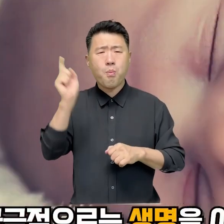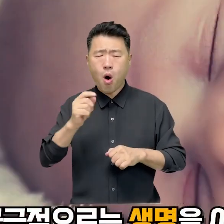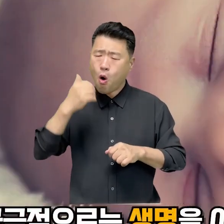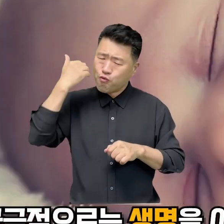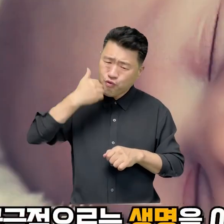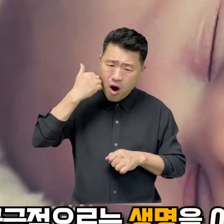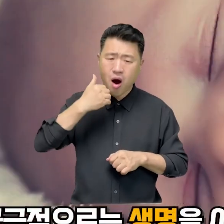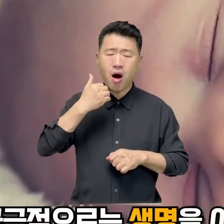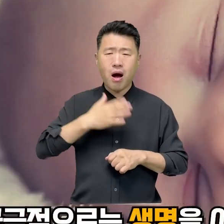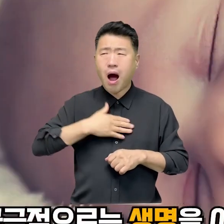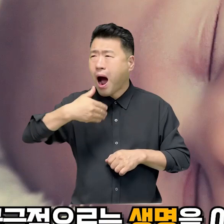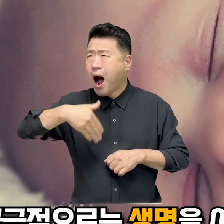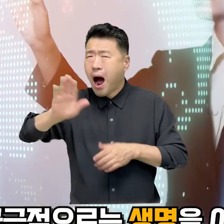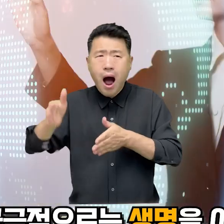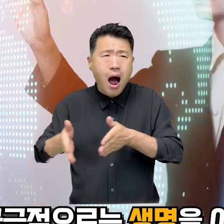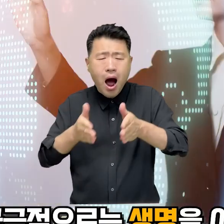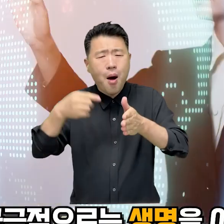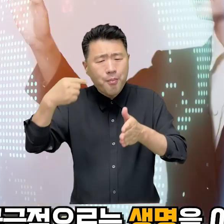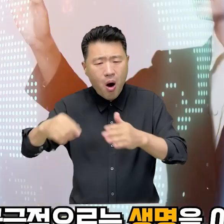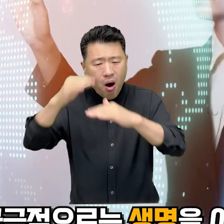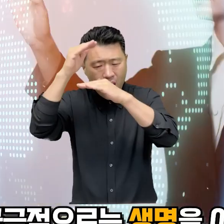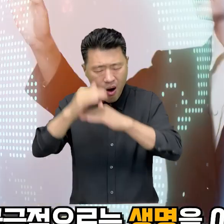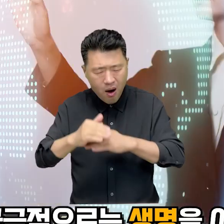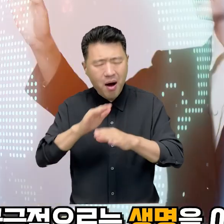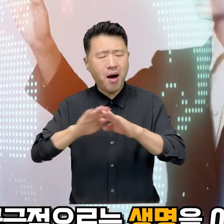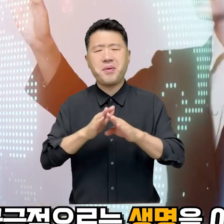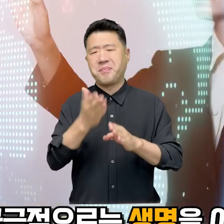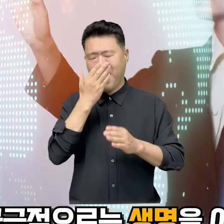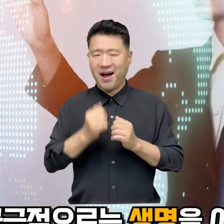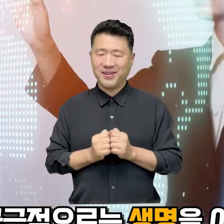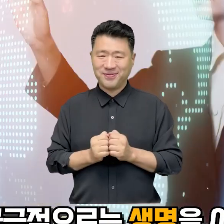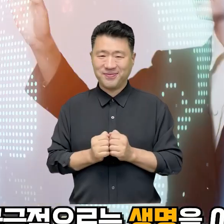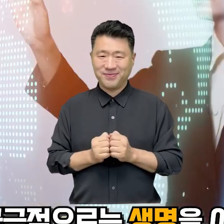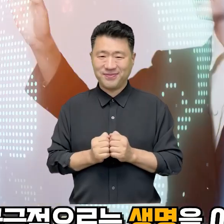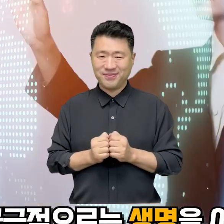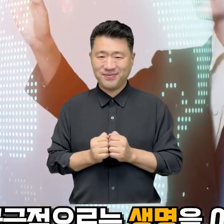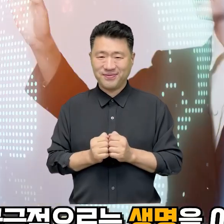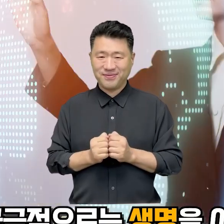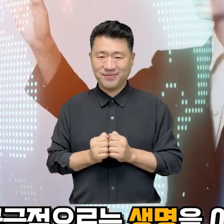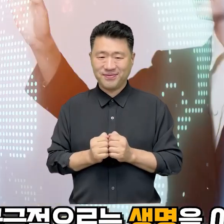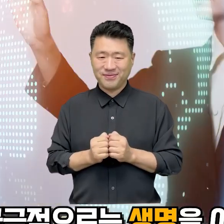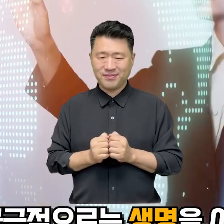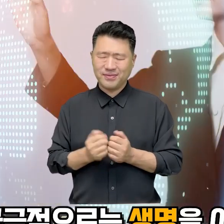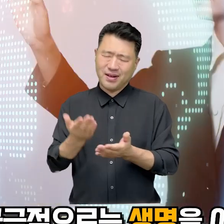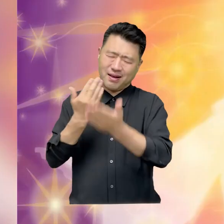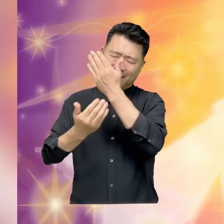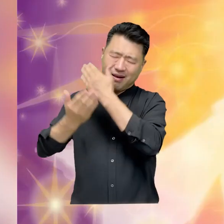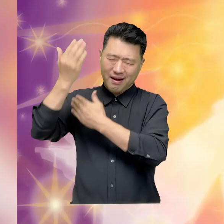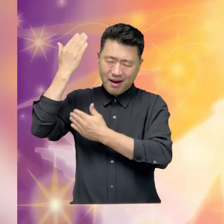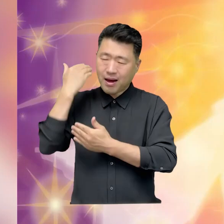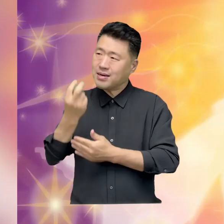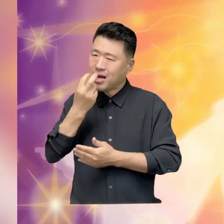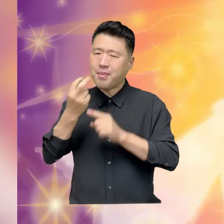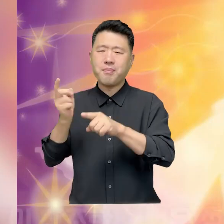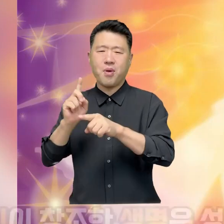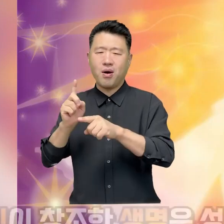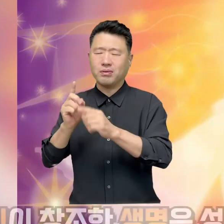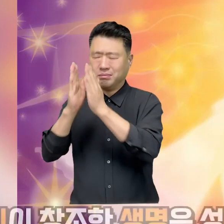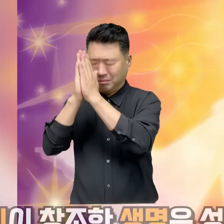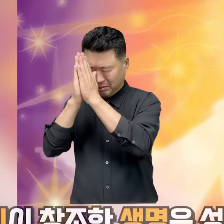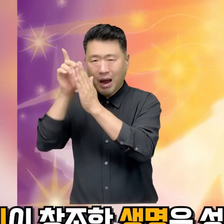왔고 우리는 누구이며 우리는 어디로 가는가라는 질문을 해결할 수 있을 것이다. 오래 전